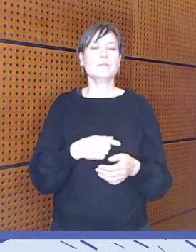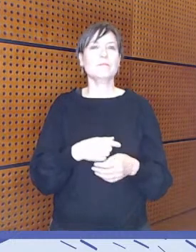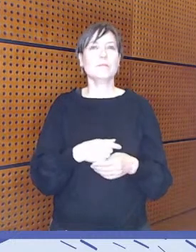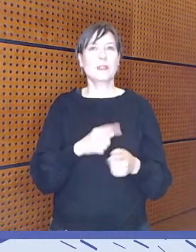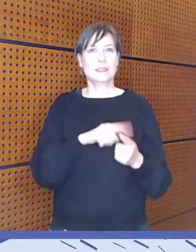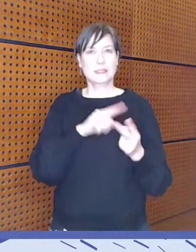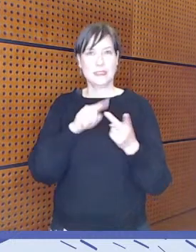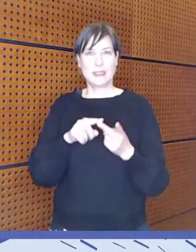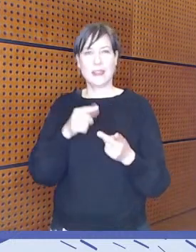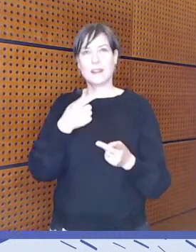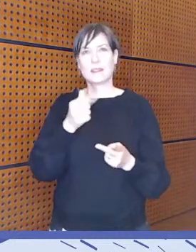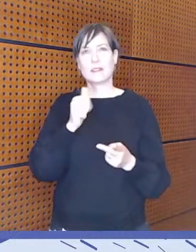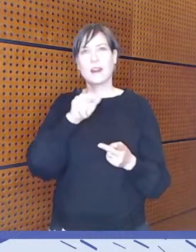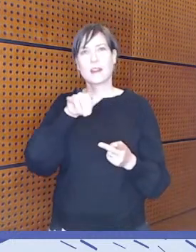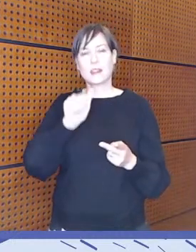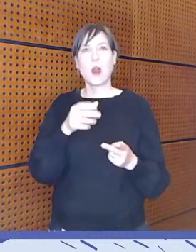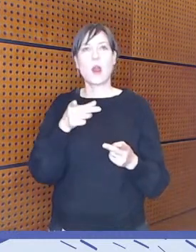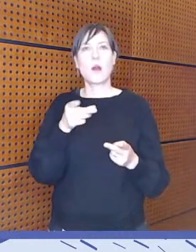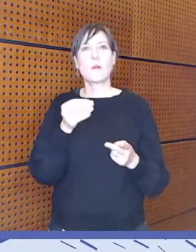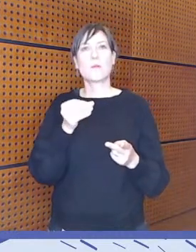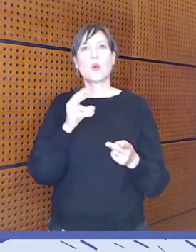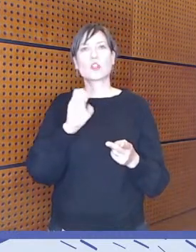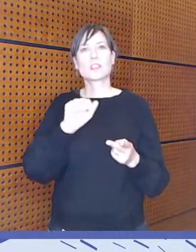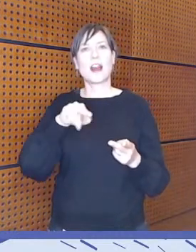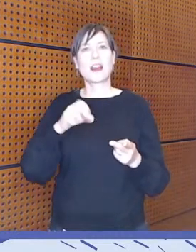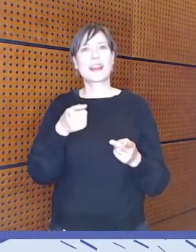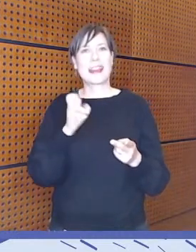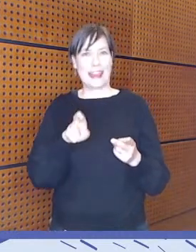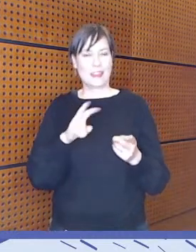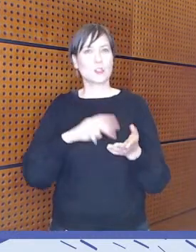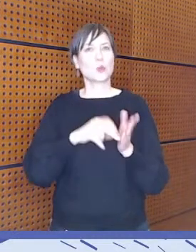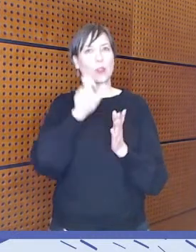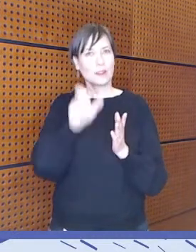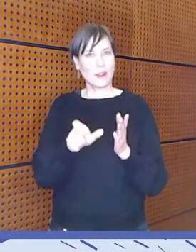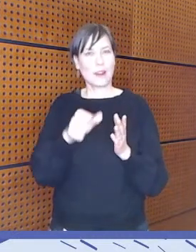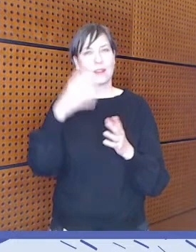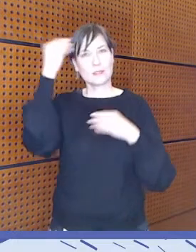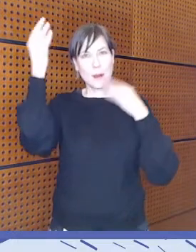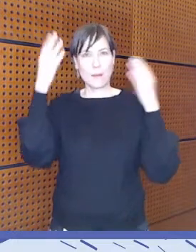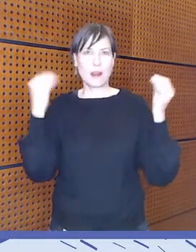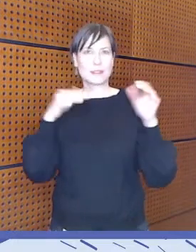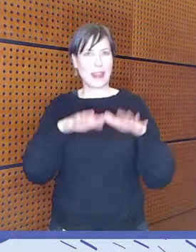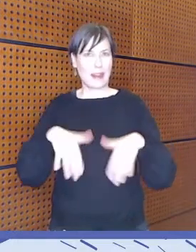Tarja Porsanger, suunnittelija saamelaiskäräjistä.